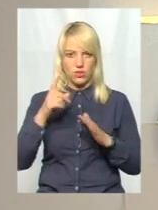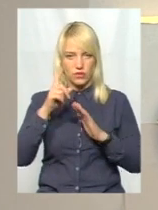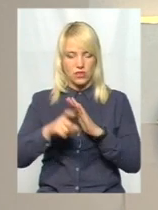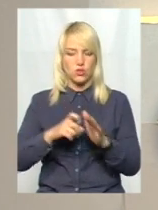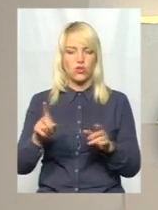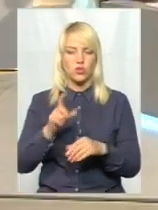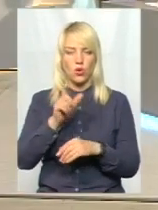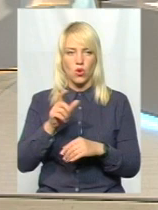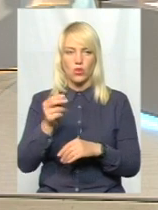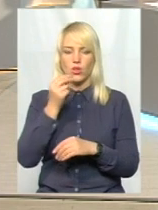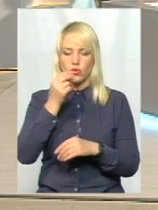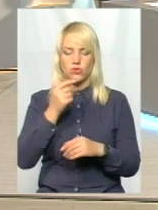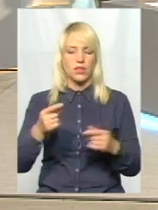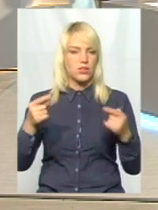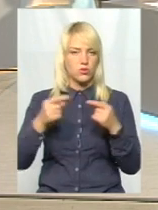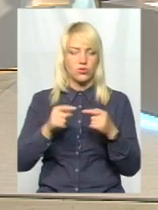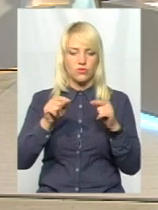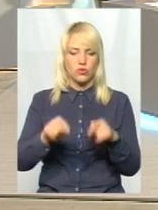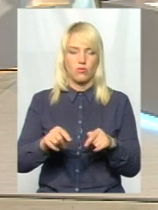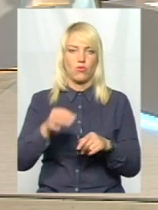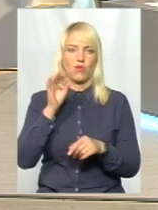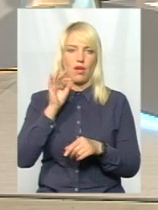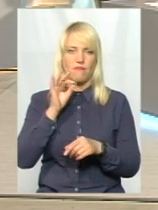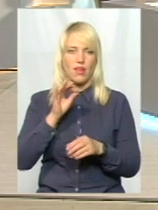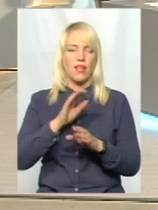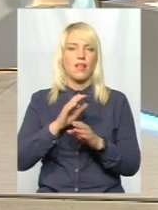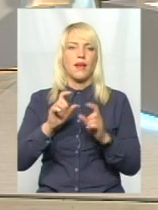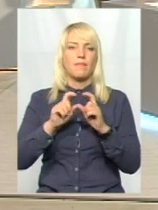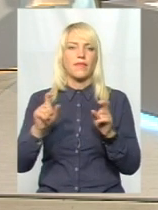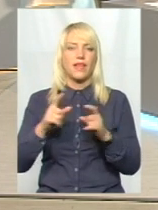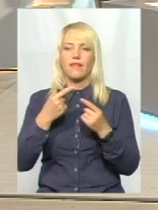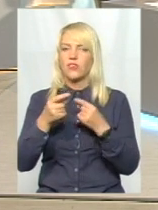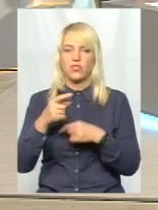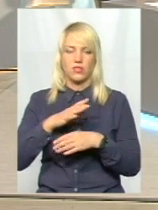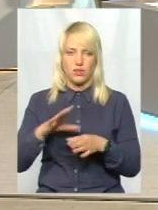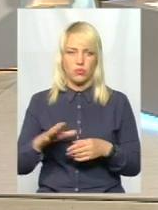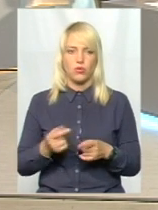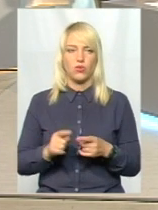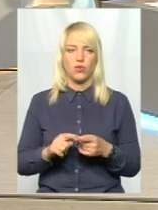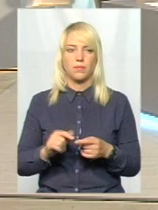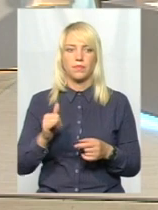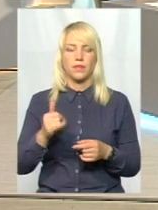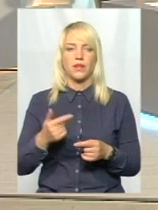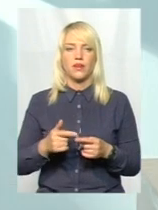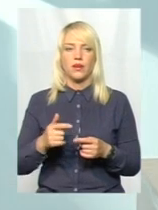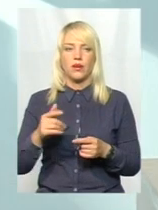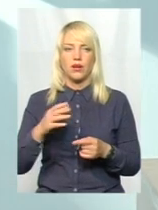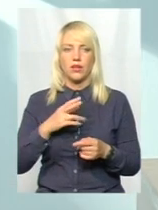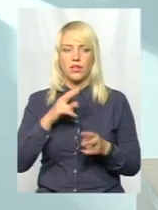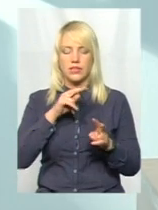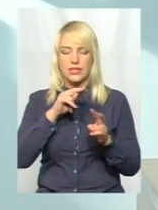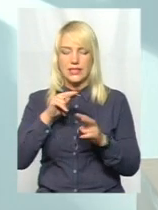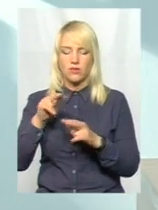кафе, ні в яких інших кафе? Ви знаєте, при проведенні розслідування був дійсно причина на слідковий зв'язок, простежувався.